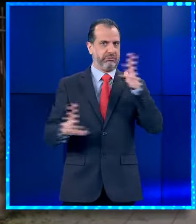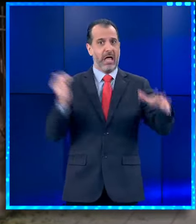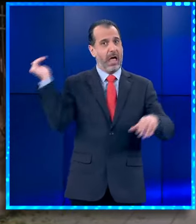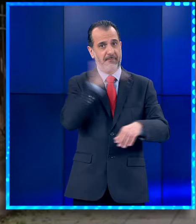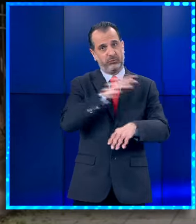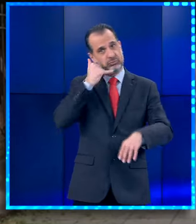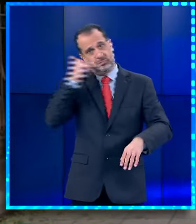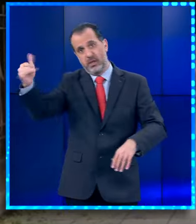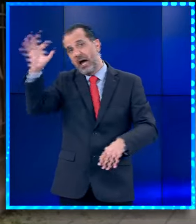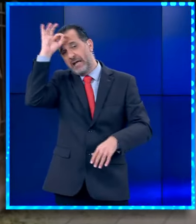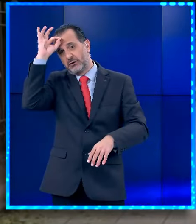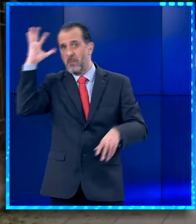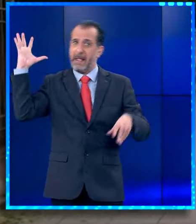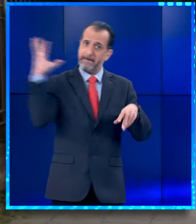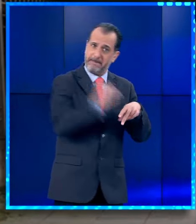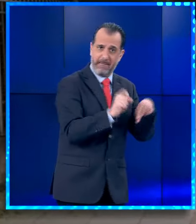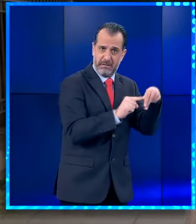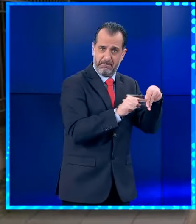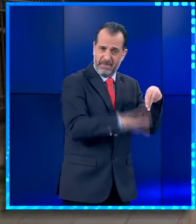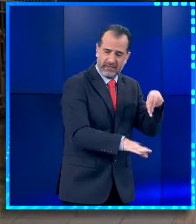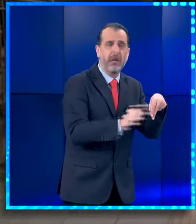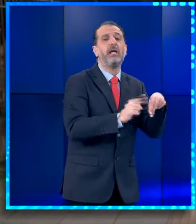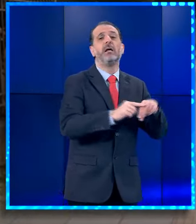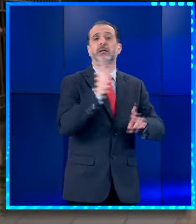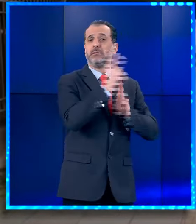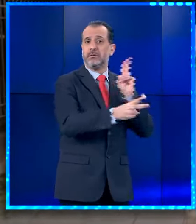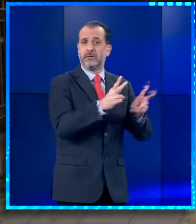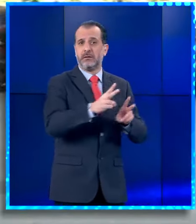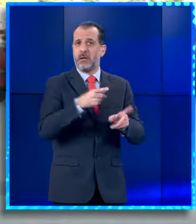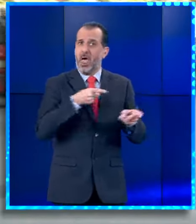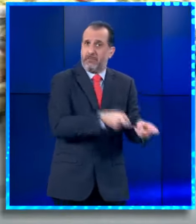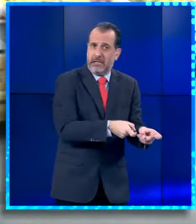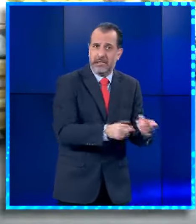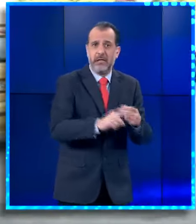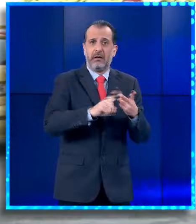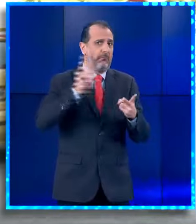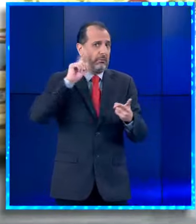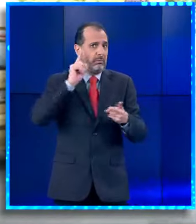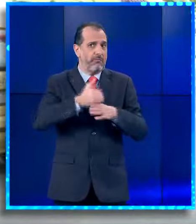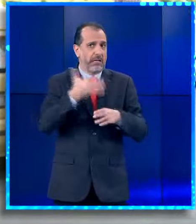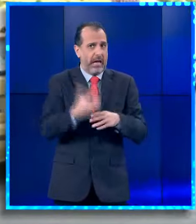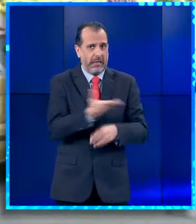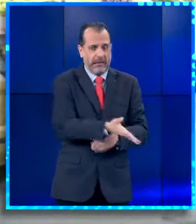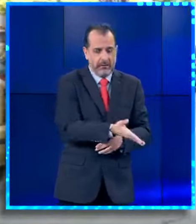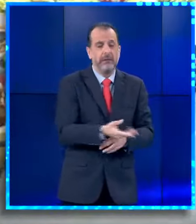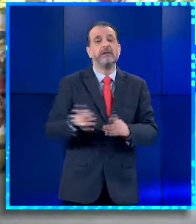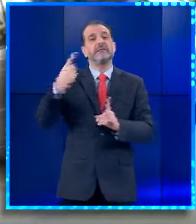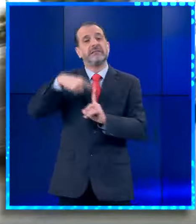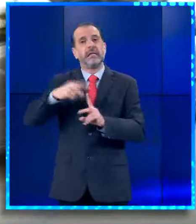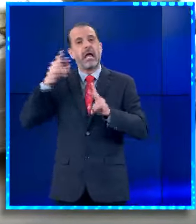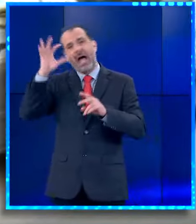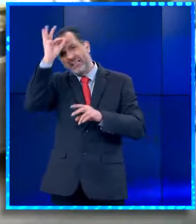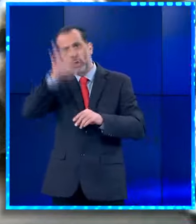αρχές. Σε βάρος του ανήλικου σχηματίστηκε δικογραφία για απειλή και παράβαση του νόμου περιόπλων. Παράλληλα είναι σε εξέλιξη